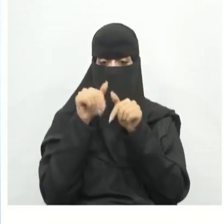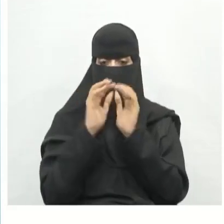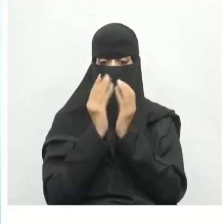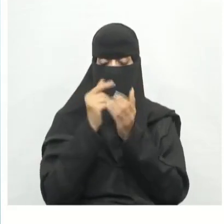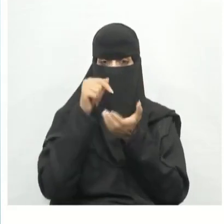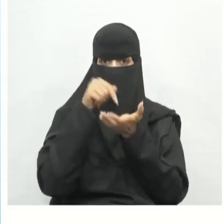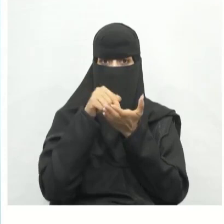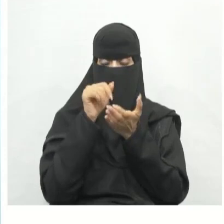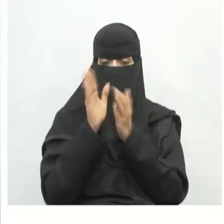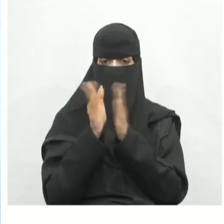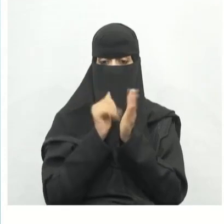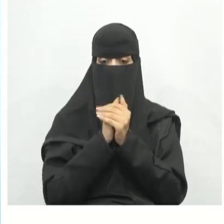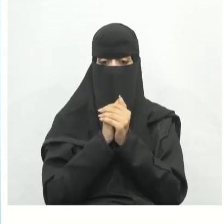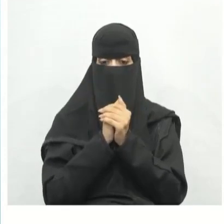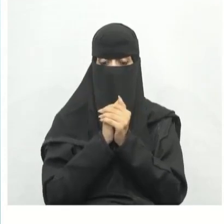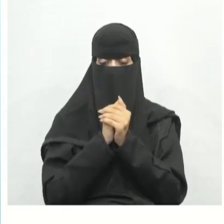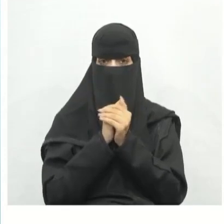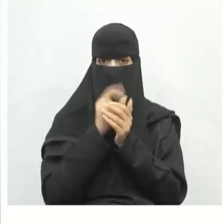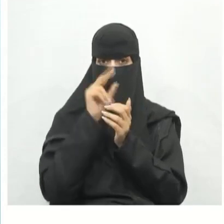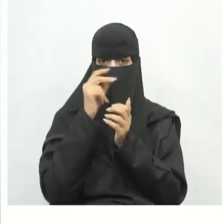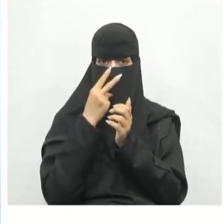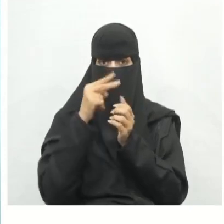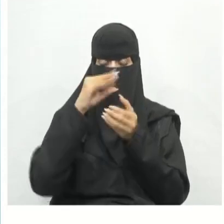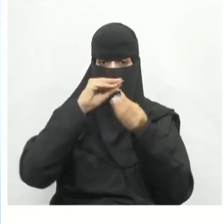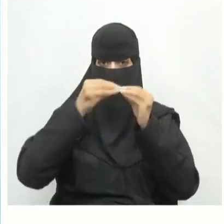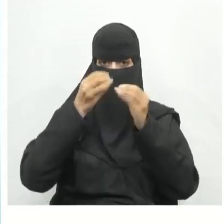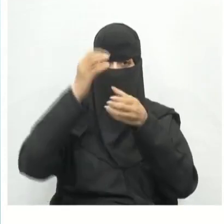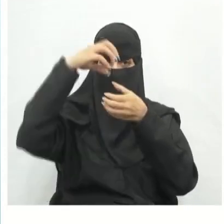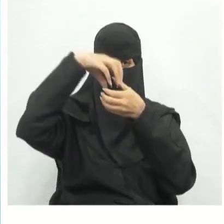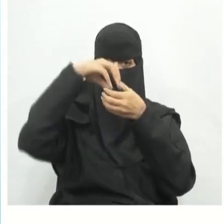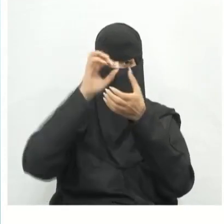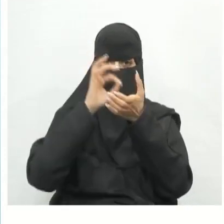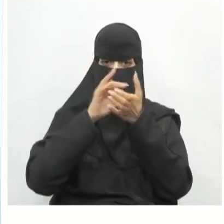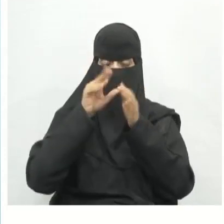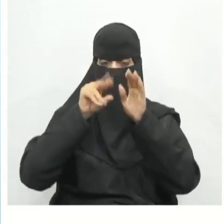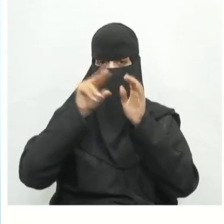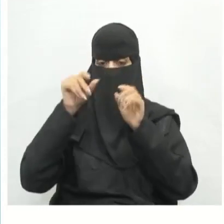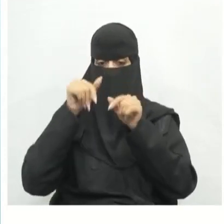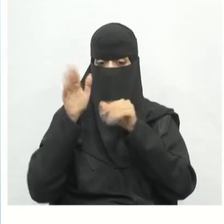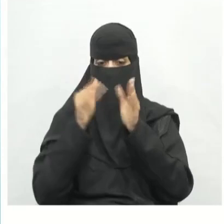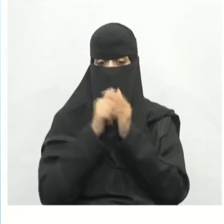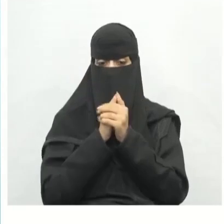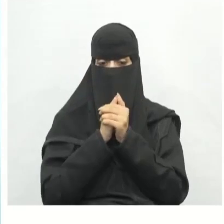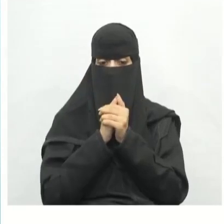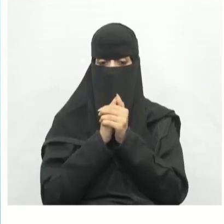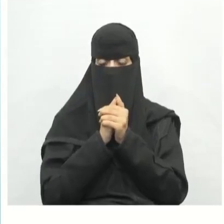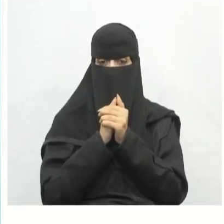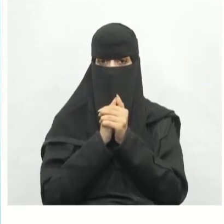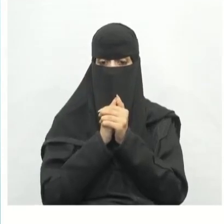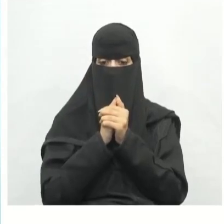نقطة مركزية بحيث تقى جميع النقاط الموجودة على السطح على مسافة متساوية من نقطة المركز